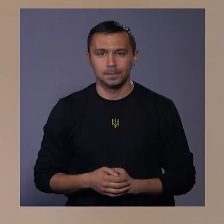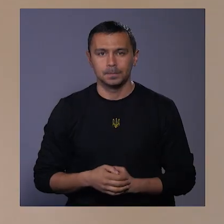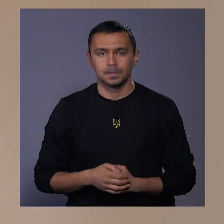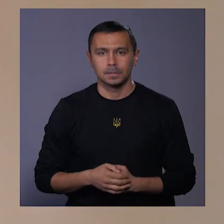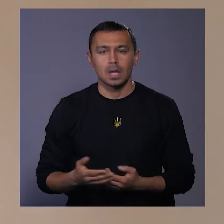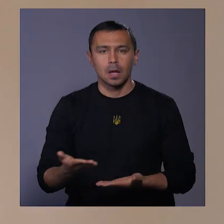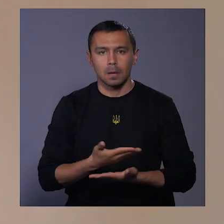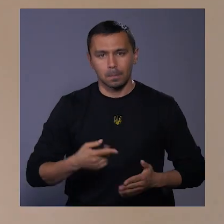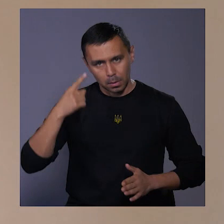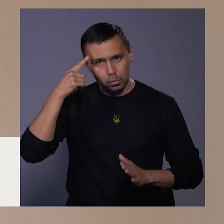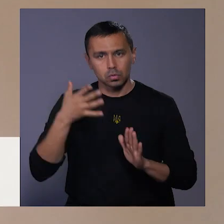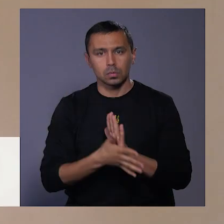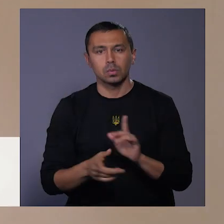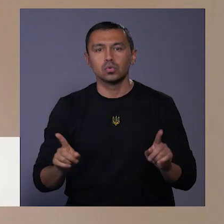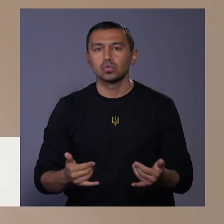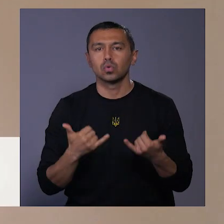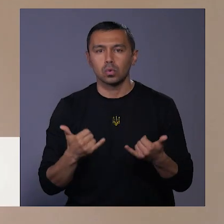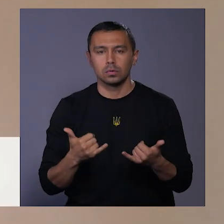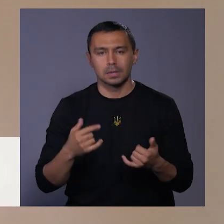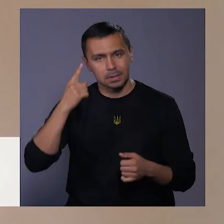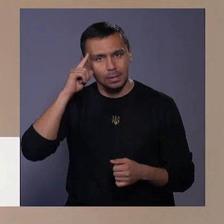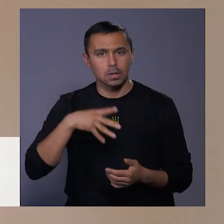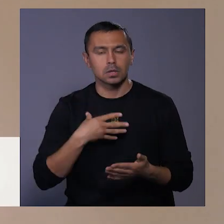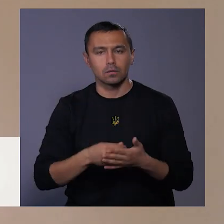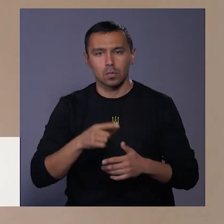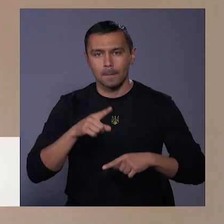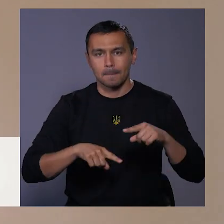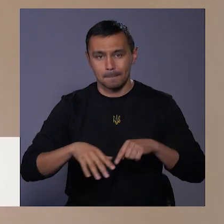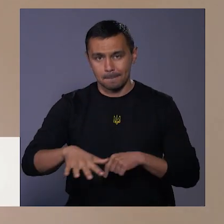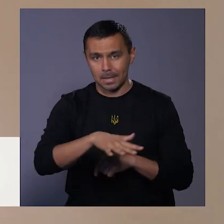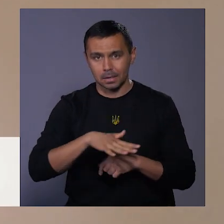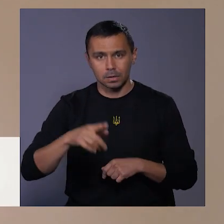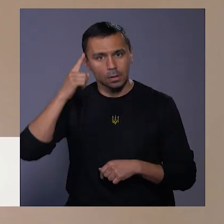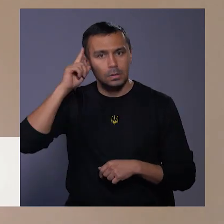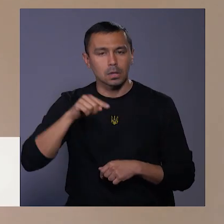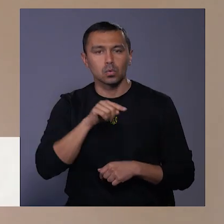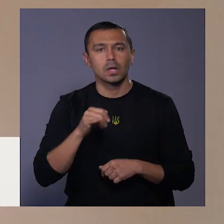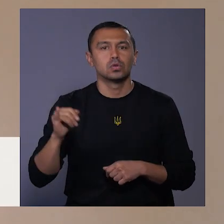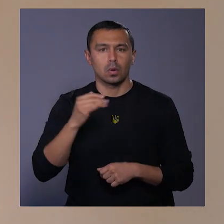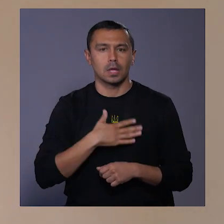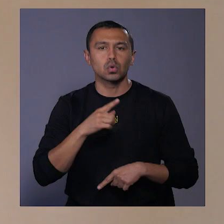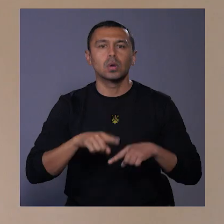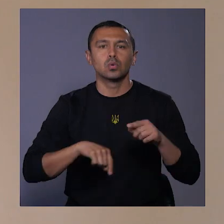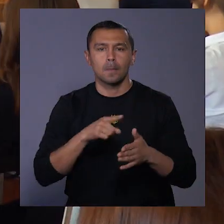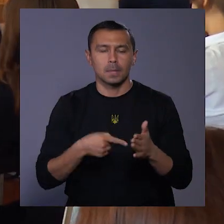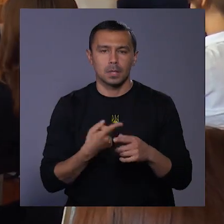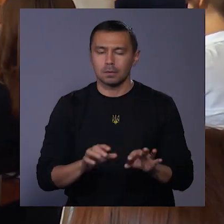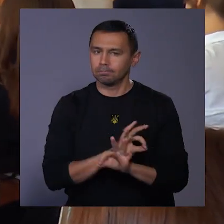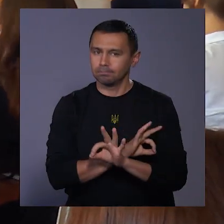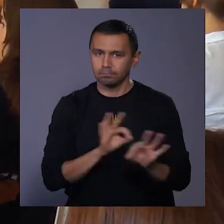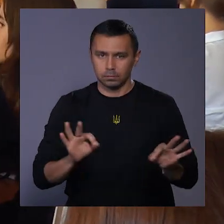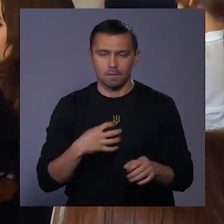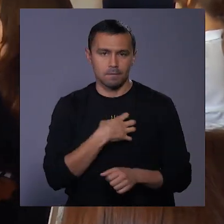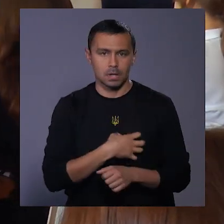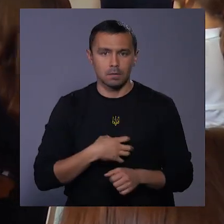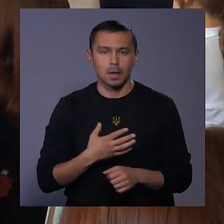Ми розуміємо, що сьогодні саме знати свою малу батьківщину, знати ту історію нашого рідного міста, це є супер важливо. Наше